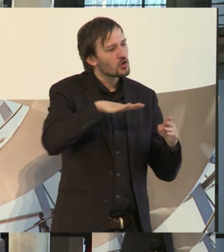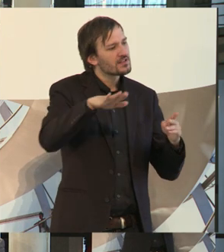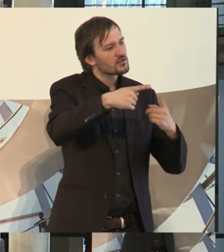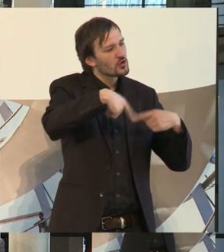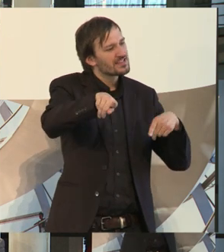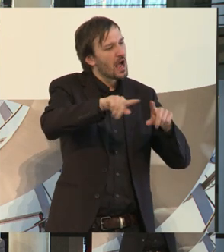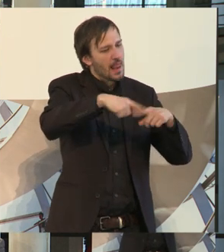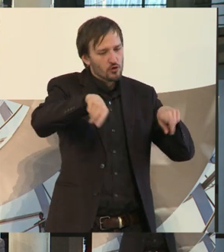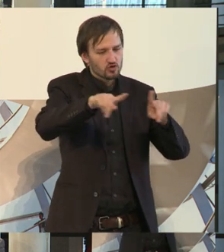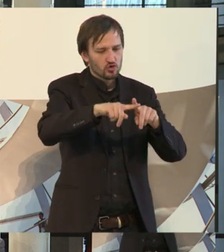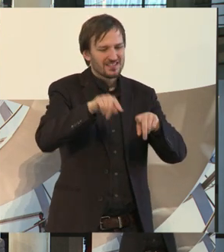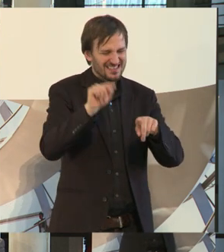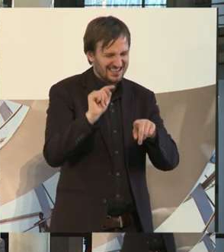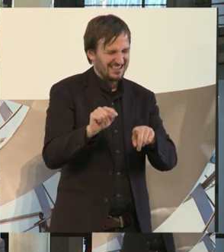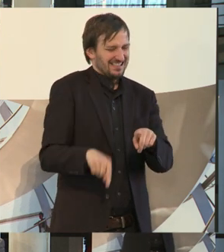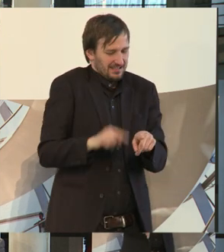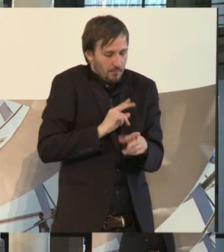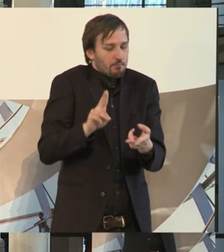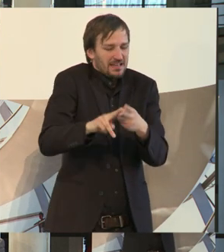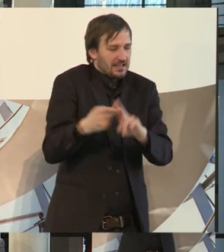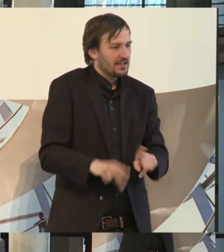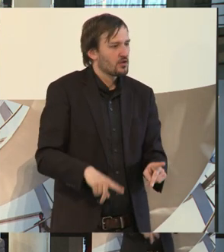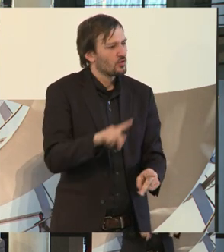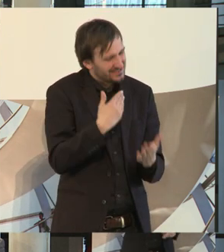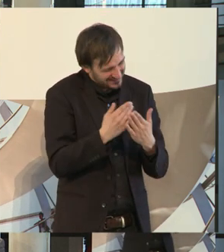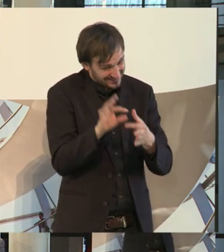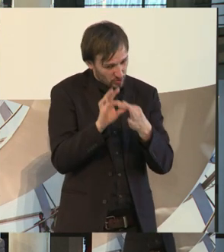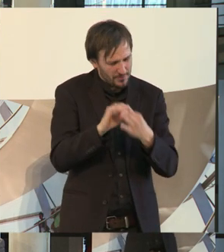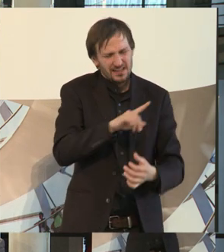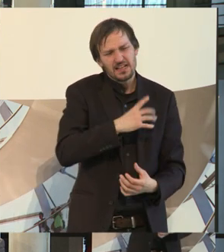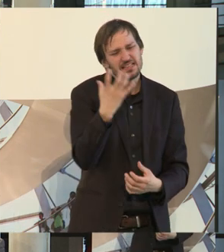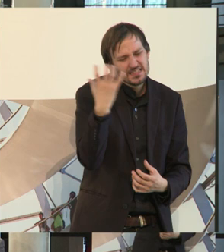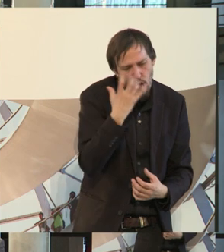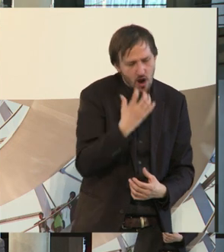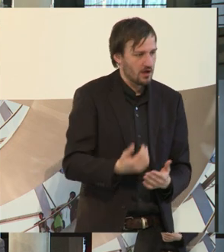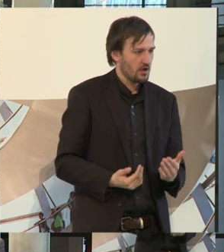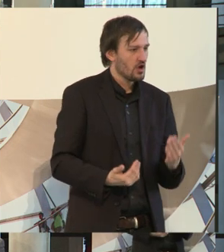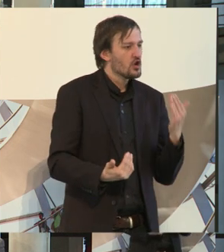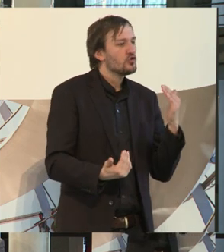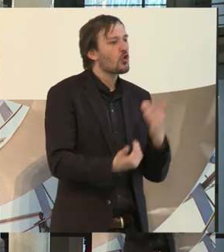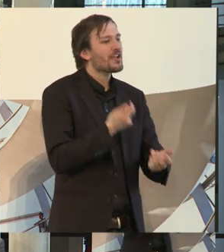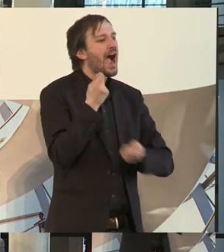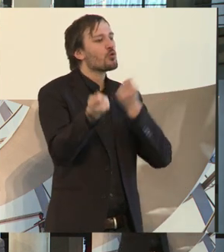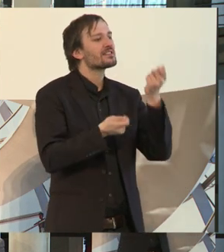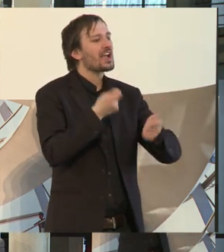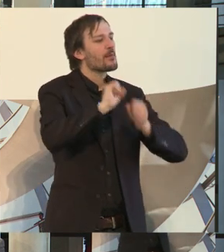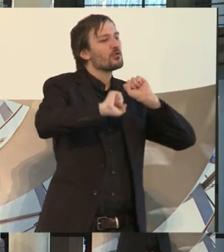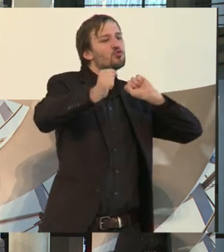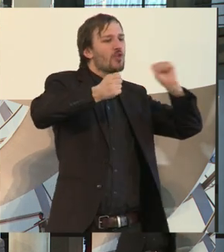stinkesauer, wenn es darum geht bzw. wenn es heißt, es darf keine neue Ausgabendynamik geben.